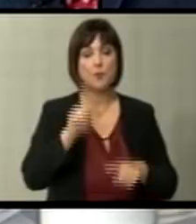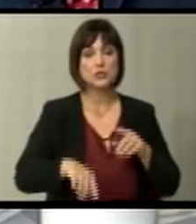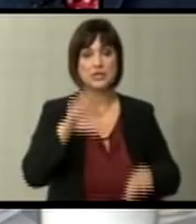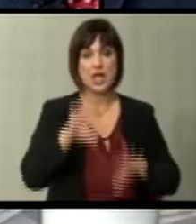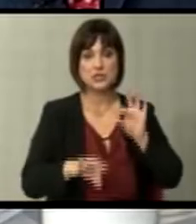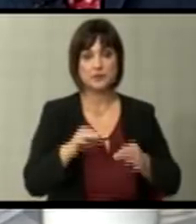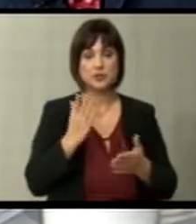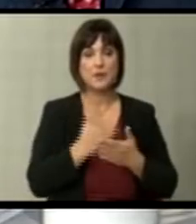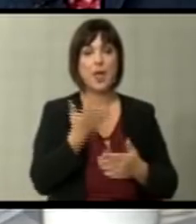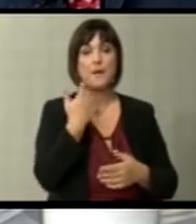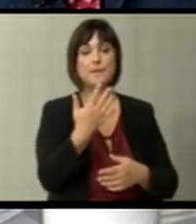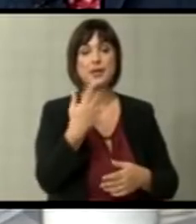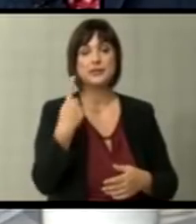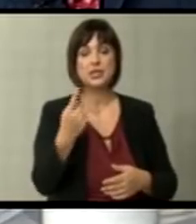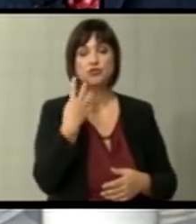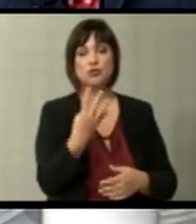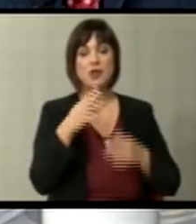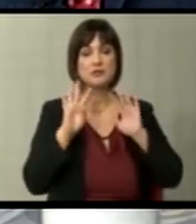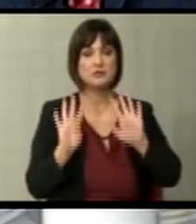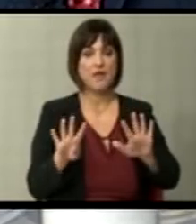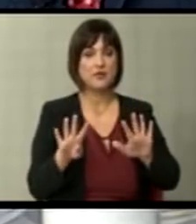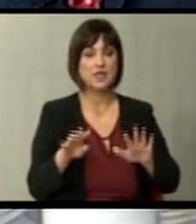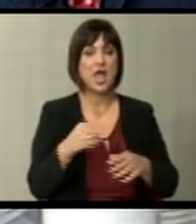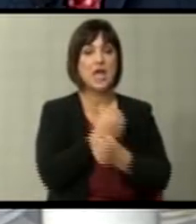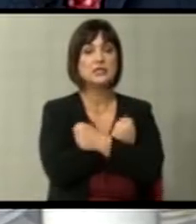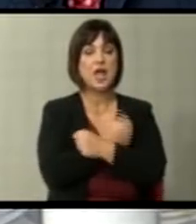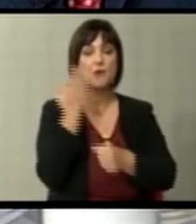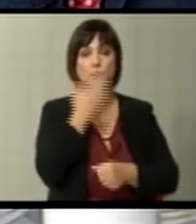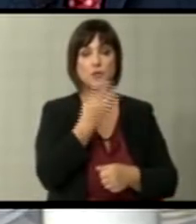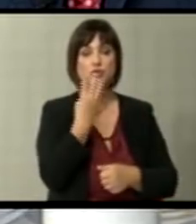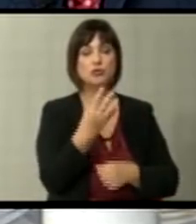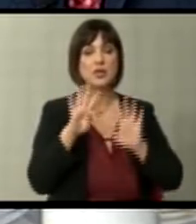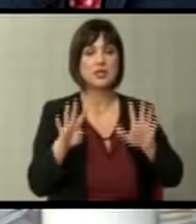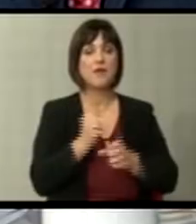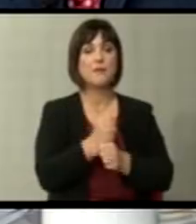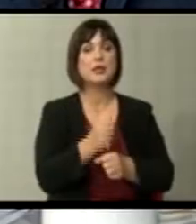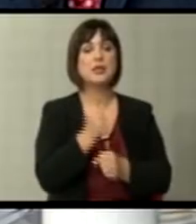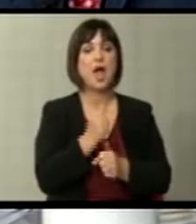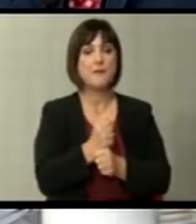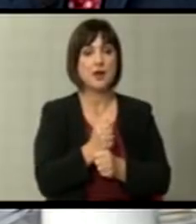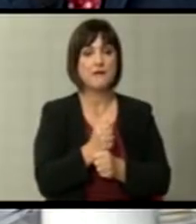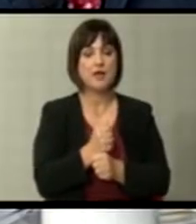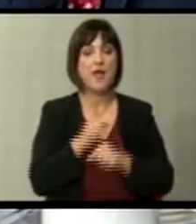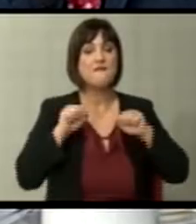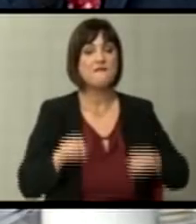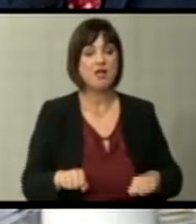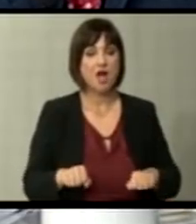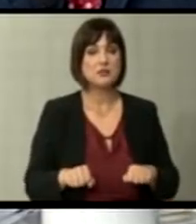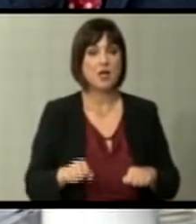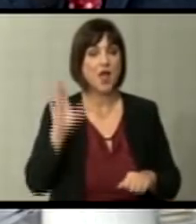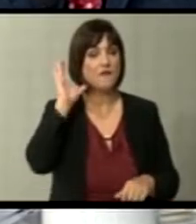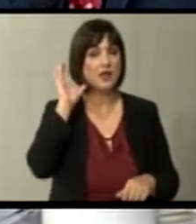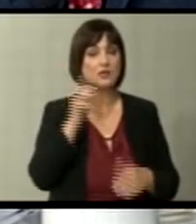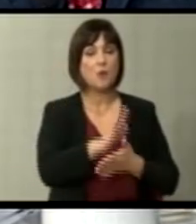избори со односот беше 51-49 Заев успеа со 49 пратеника да направи влада